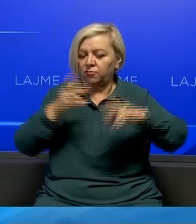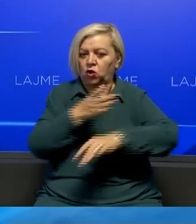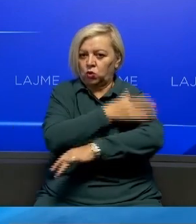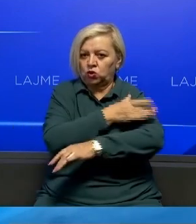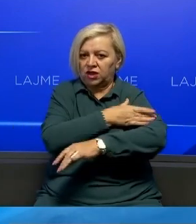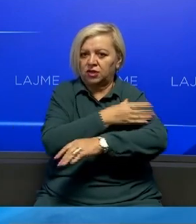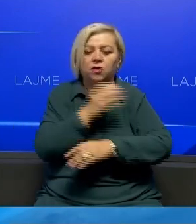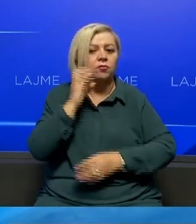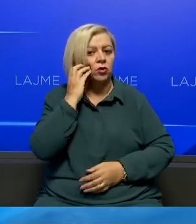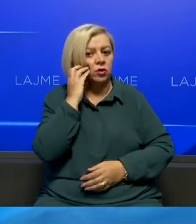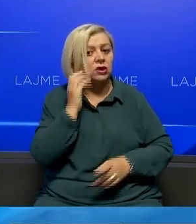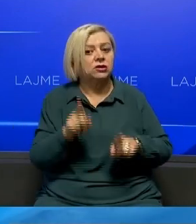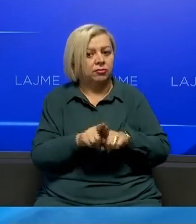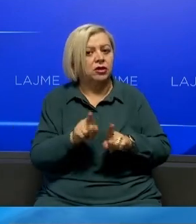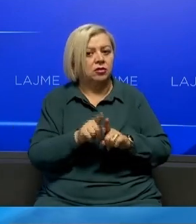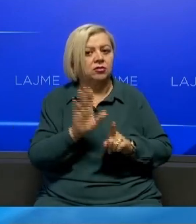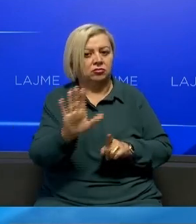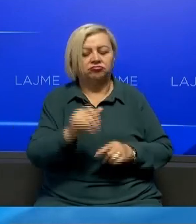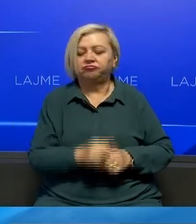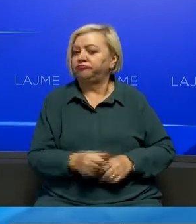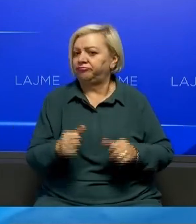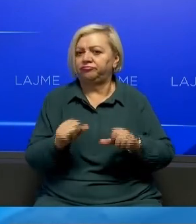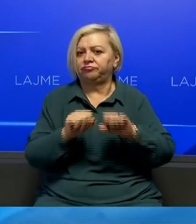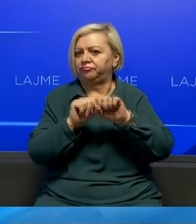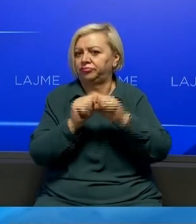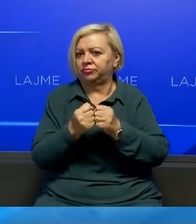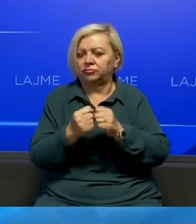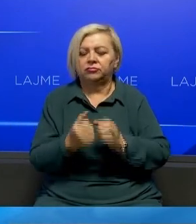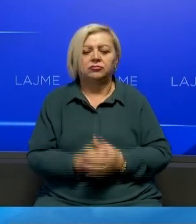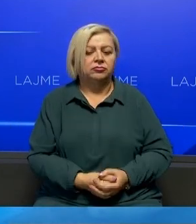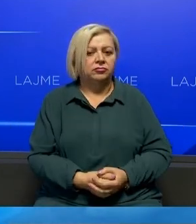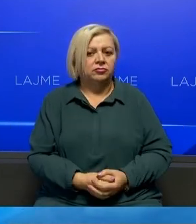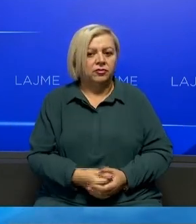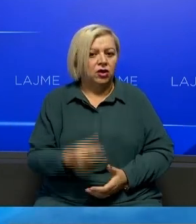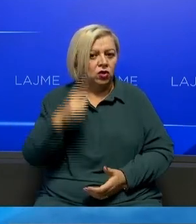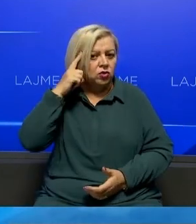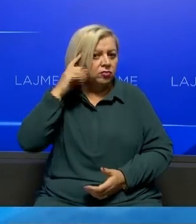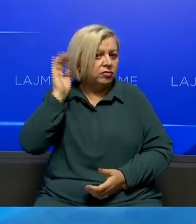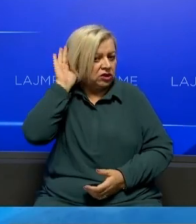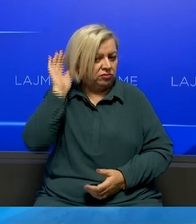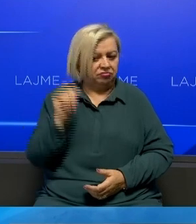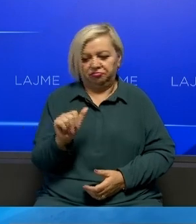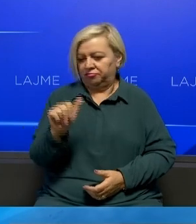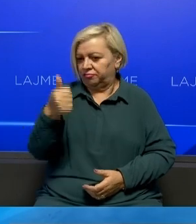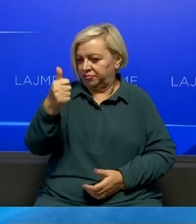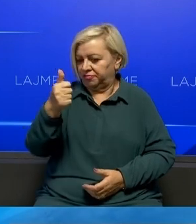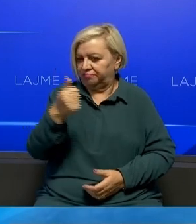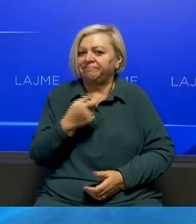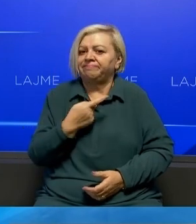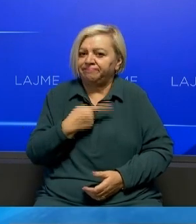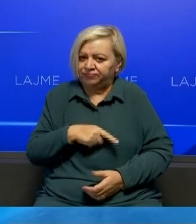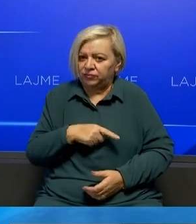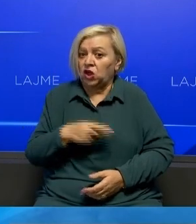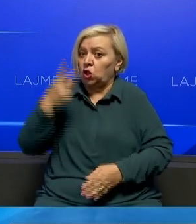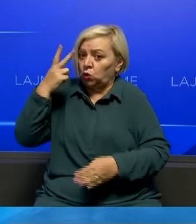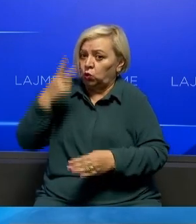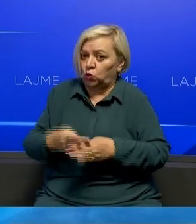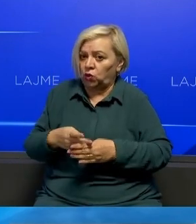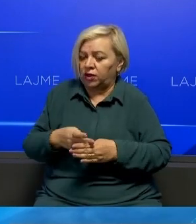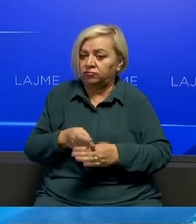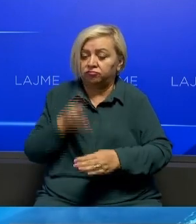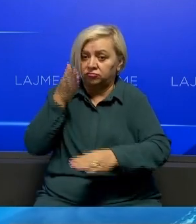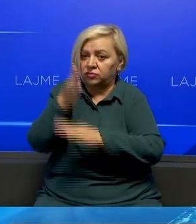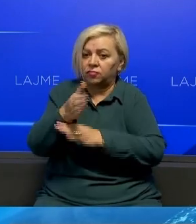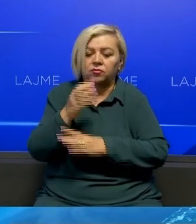Bruxelles e kjo si pas ti është edëmshme Je kryre Ministri par i këti vendi fatke cështë që dy herë që shkën